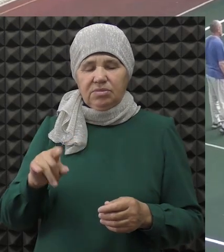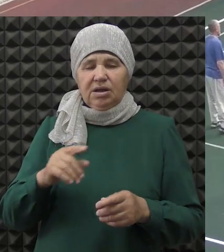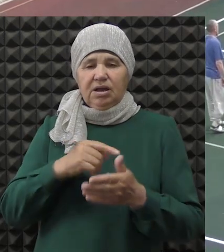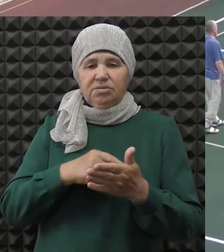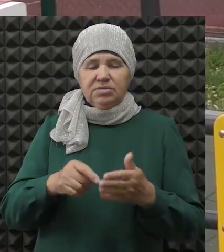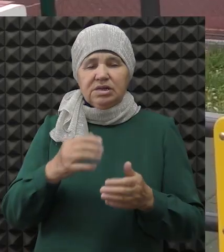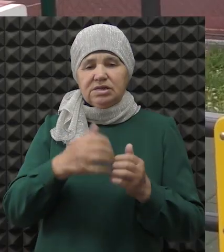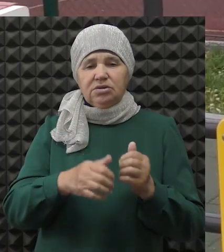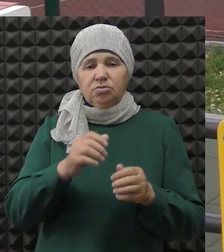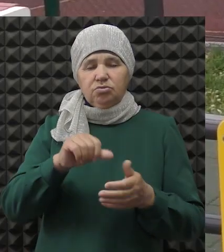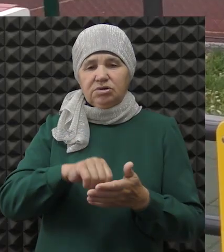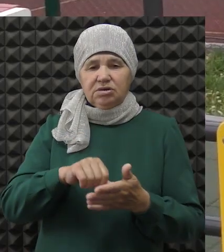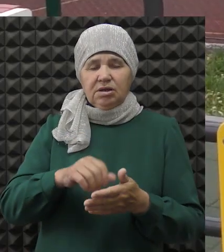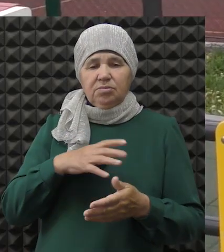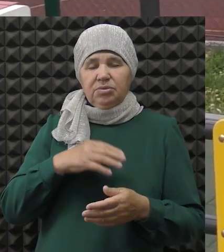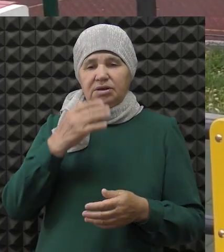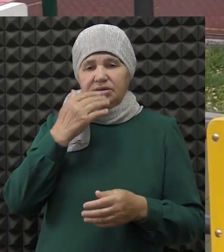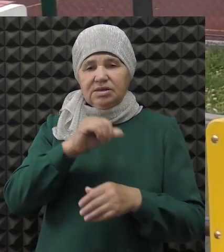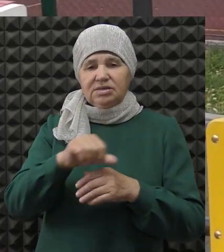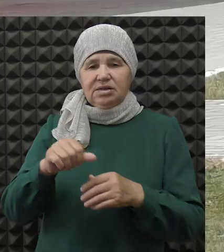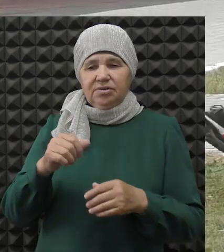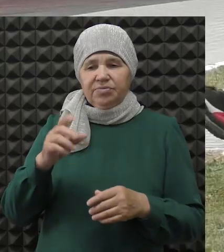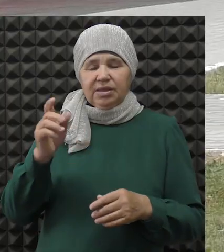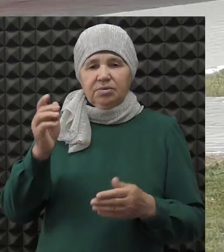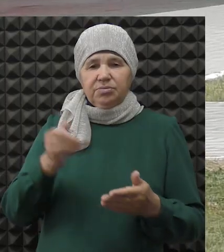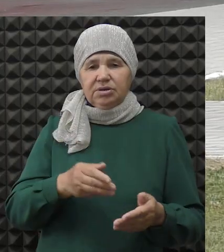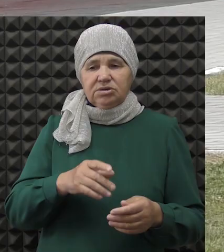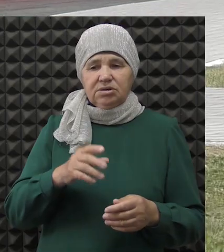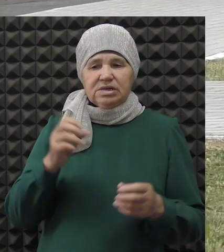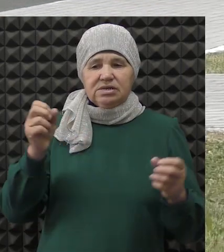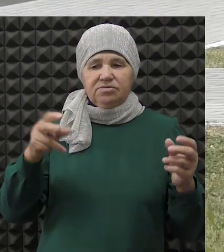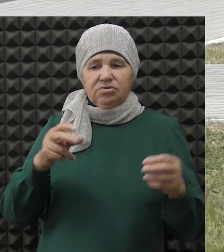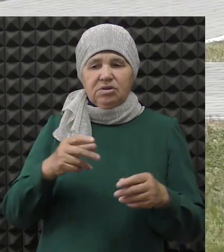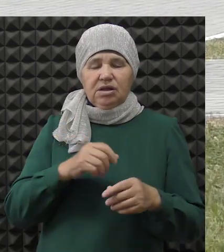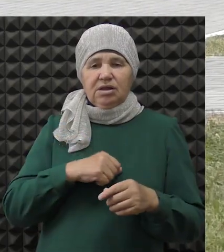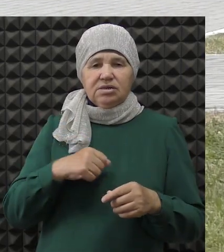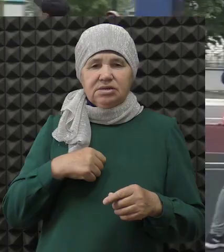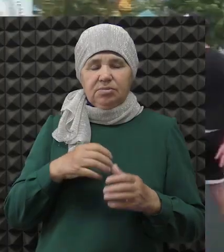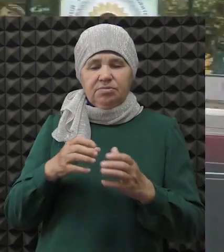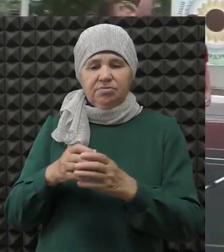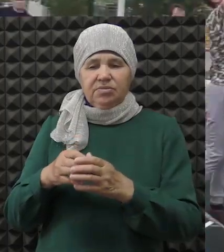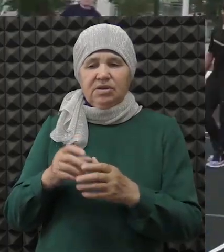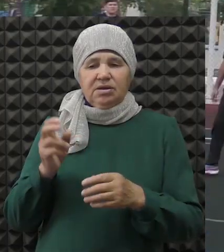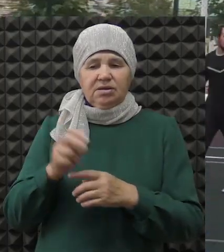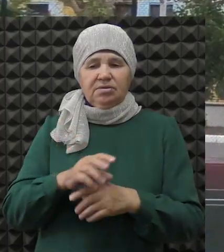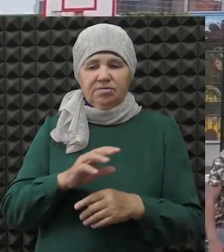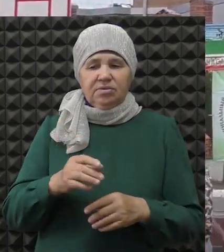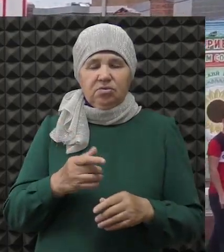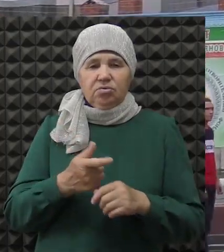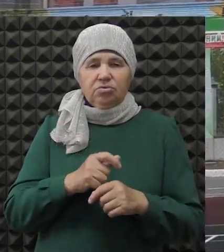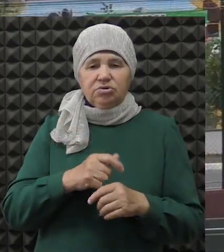Стоит отметить, что среди участников были и иностранцы, но они не были приглашенными звездами и дальше свои подгруппы не прошли.